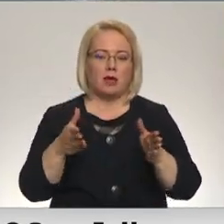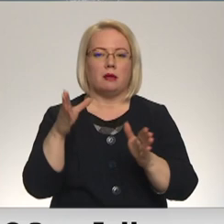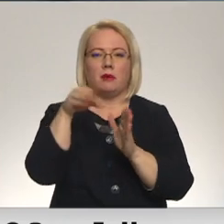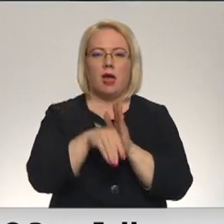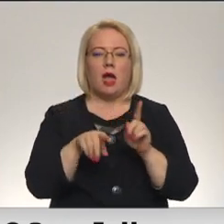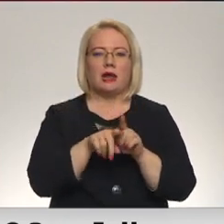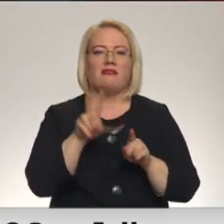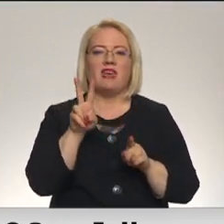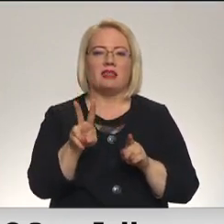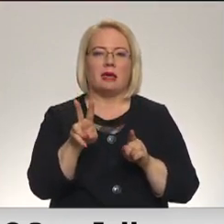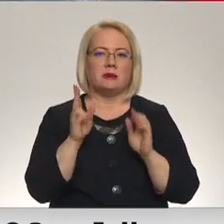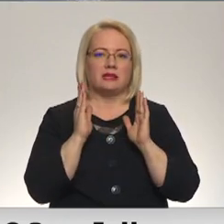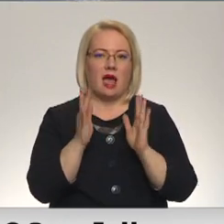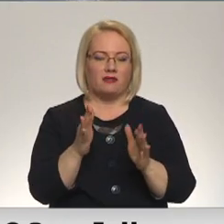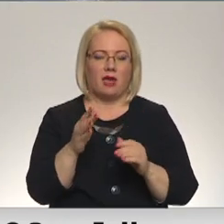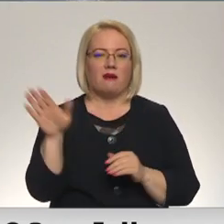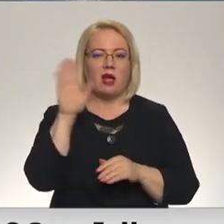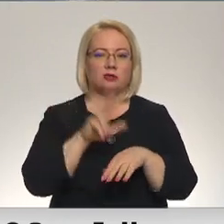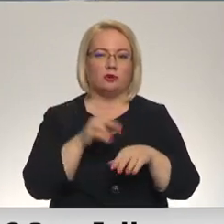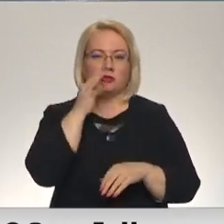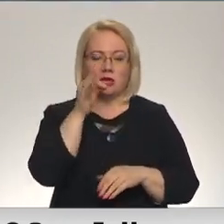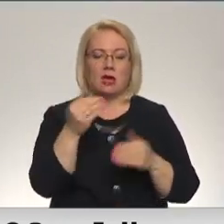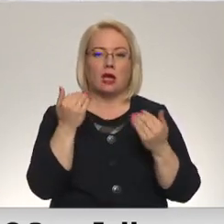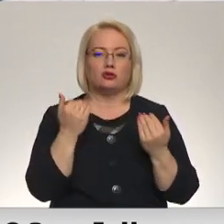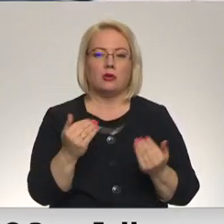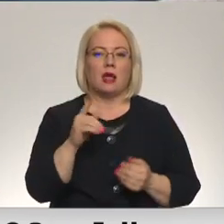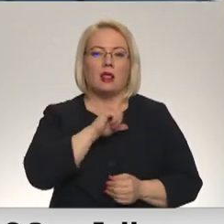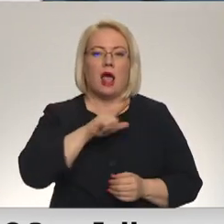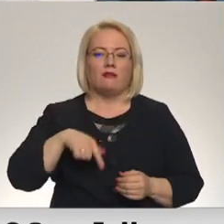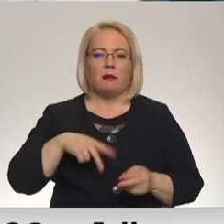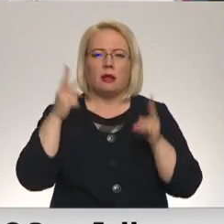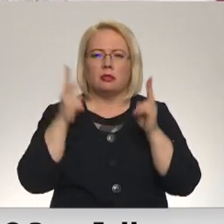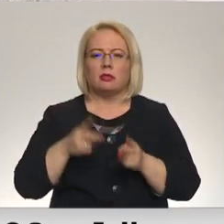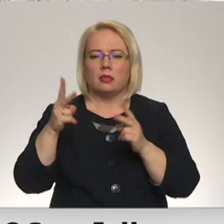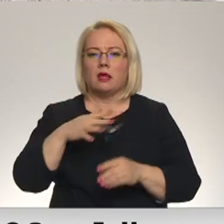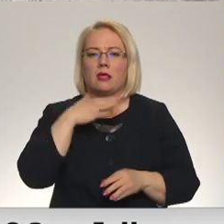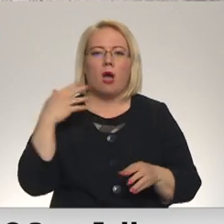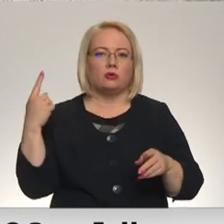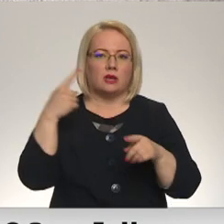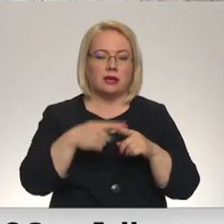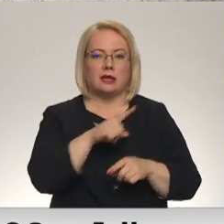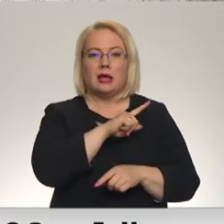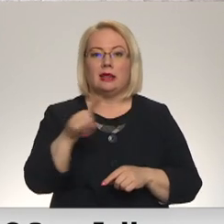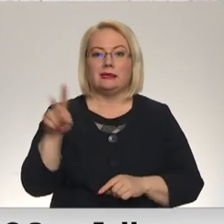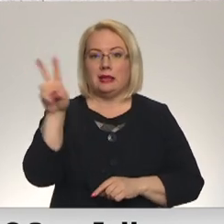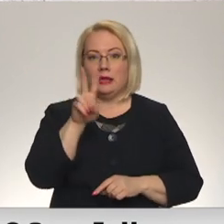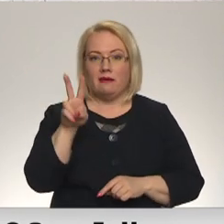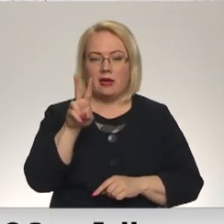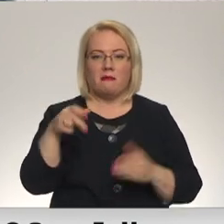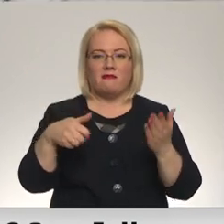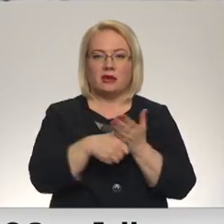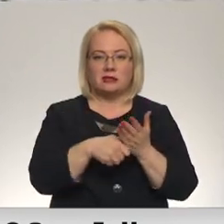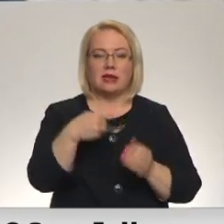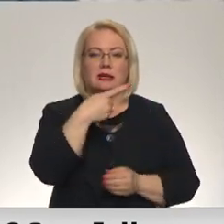vienības gati. Valsts policijās tās, ka visā Latvijā šorīd bijis vairāk negadījumi nekā parasti. Līdz 2014. tiksētu